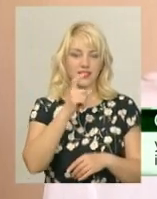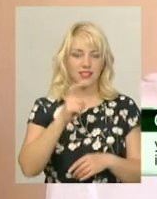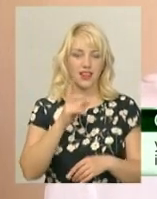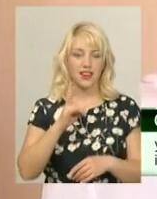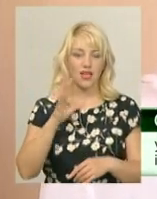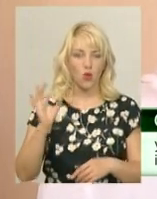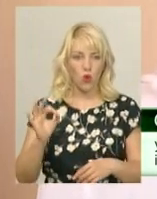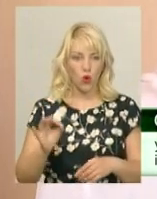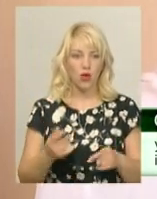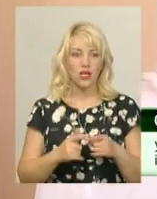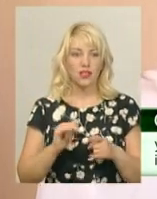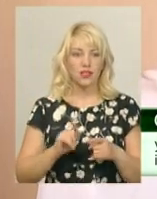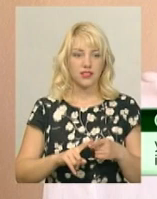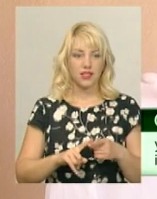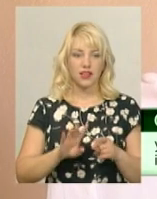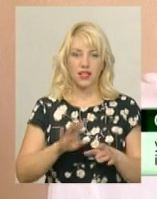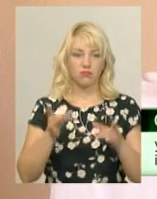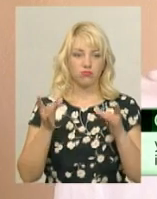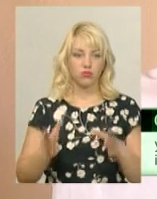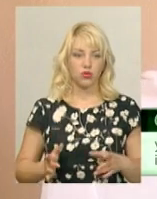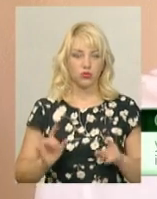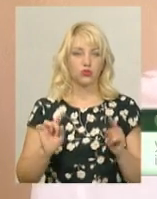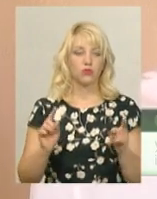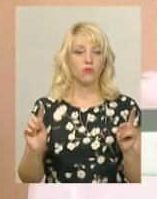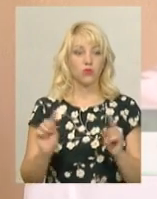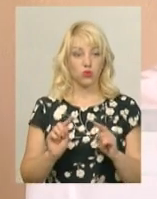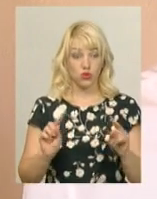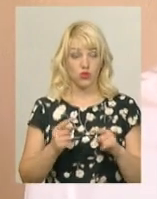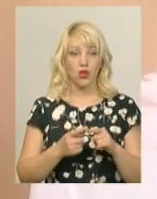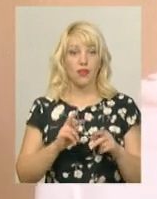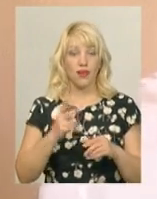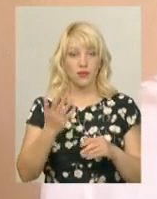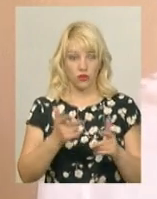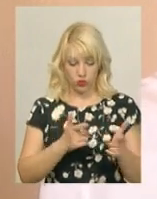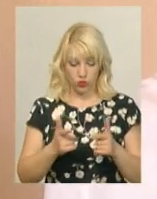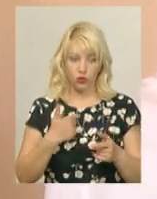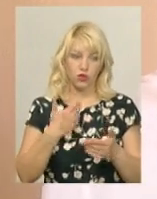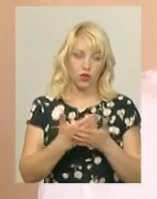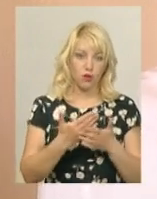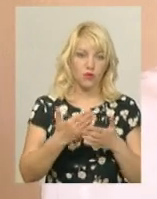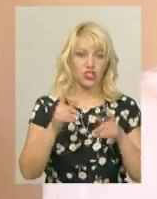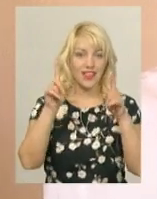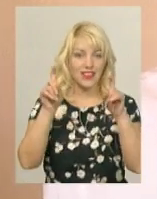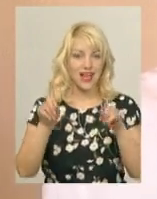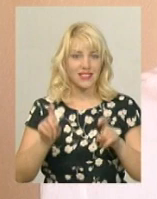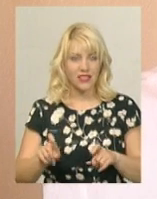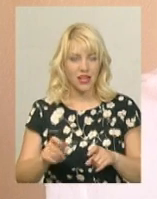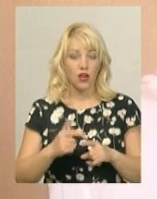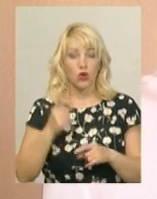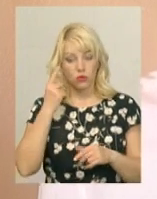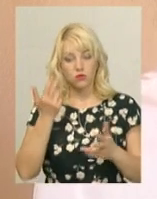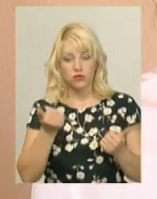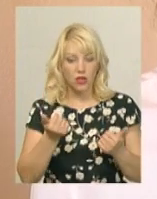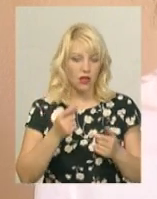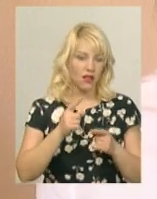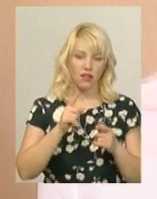І, звичайно, це непросто. Тому що те, як ти готуєшся, ти ніби робиш ті тести і думаєш, що це